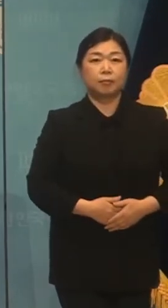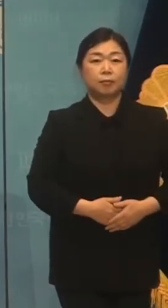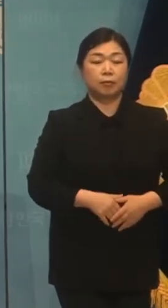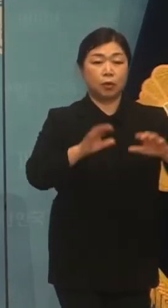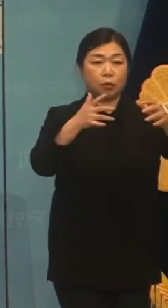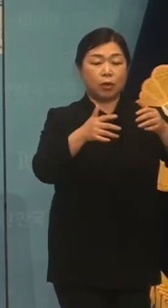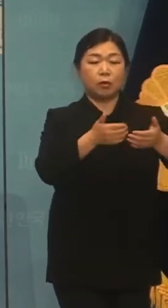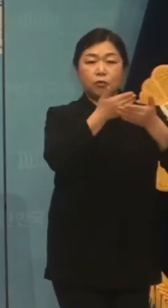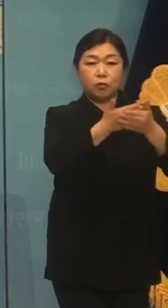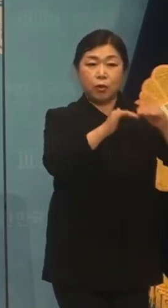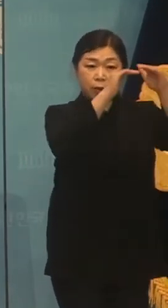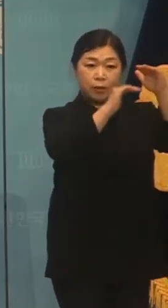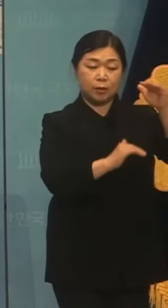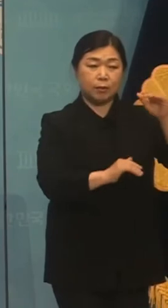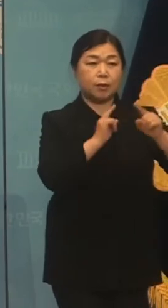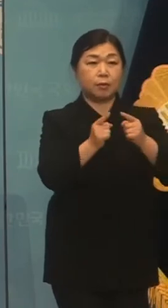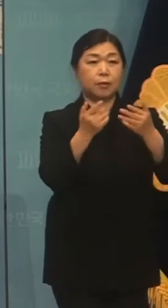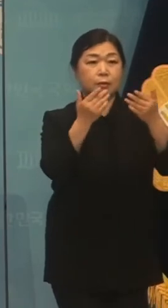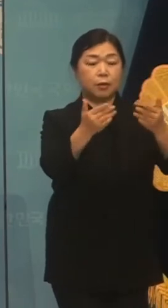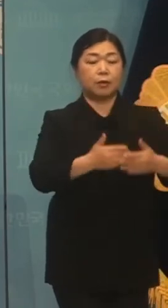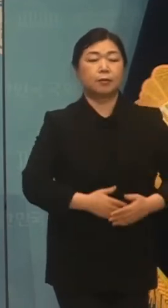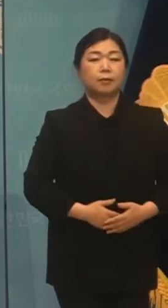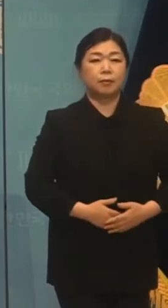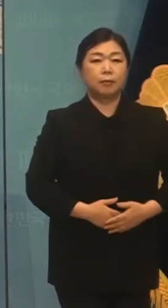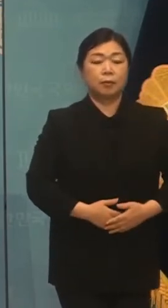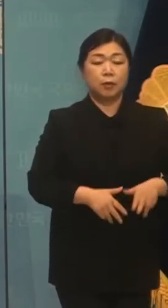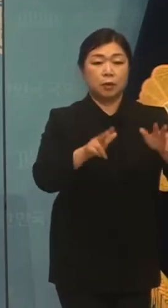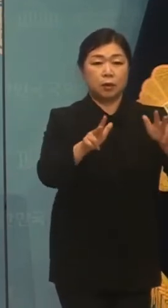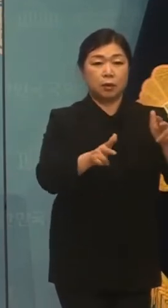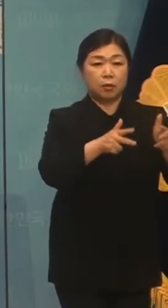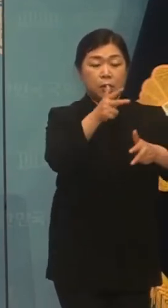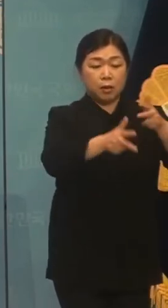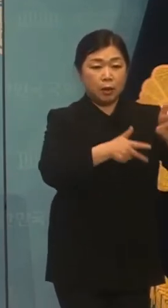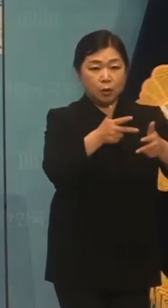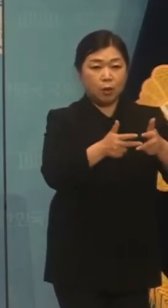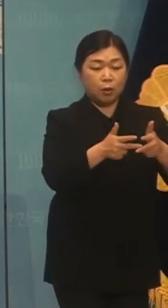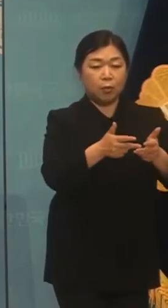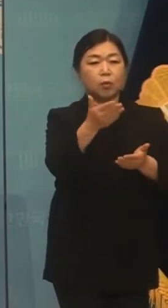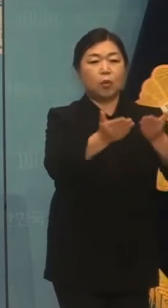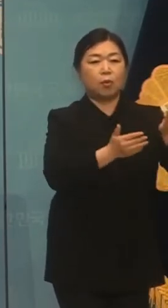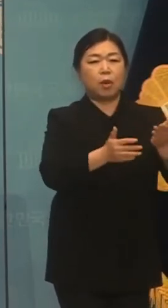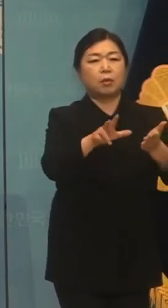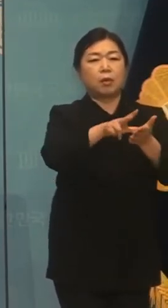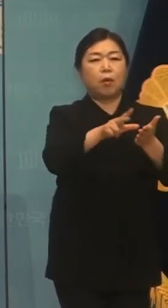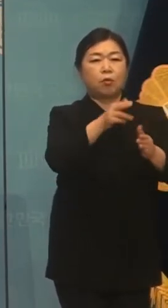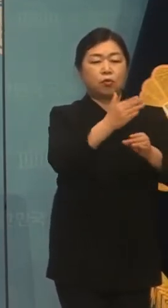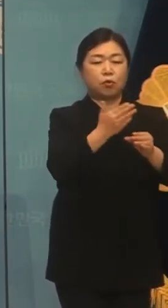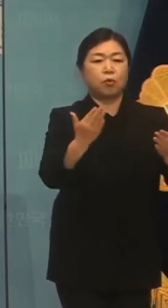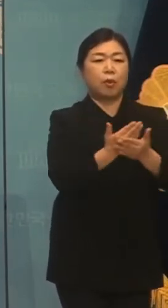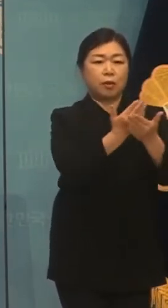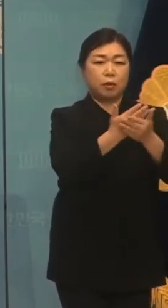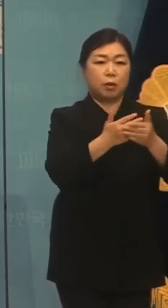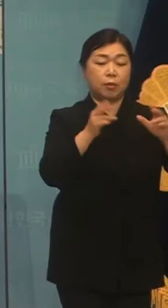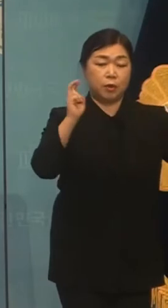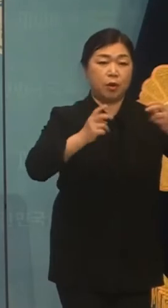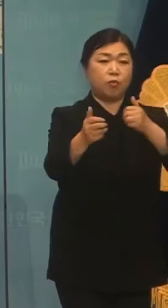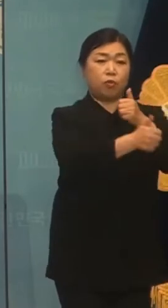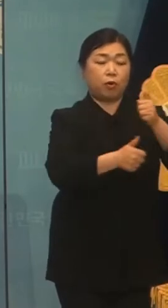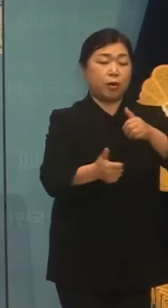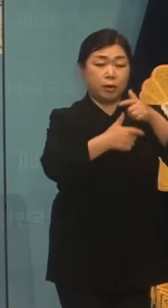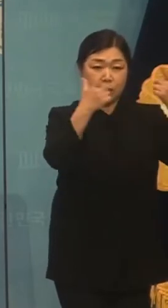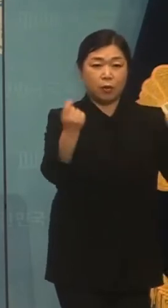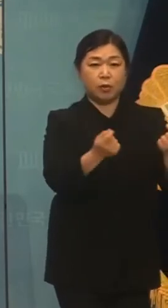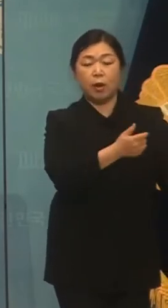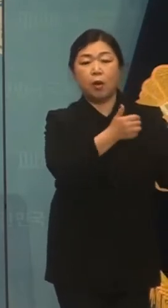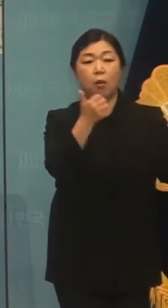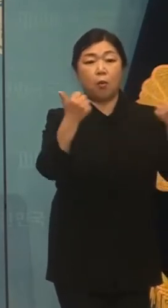어제 국회 주요의 사연 중입니다. 현재 산업통상자원 중소대처 기업위원회 전체회의가 열려서